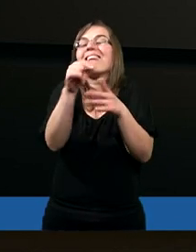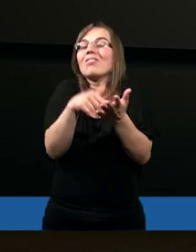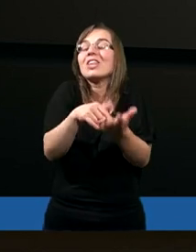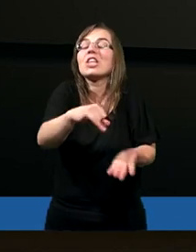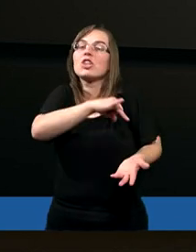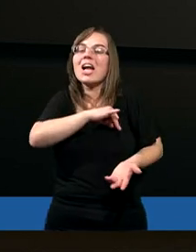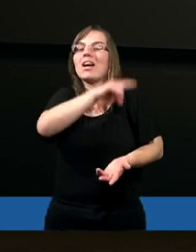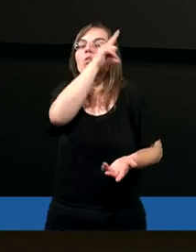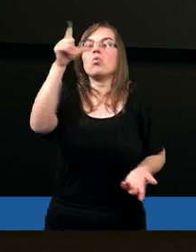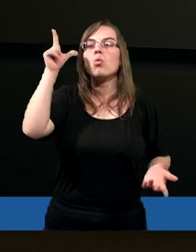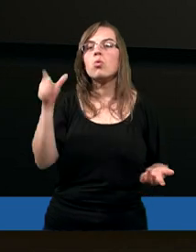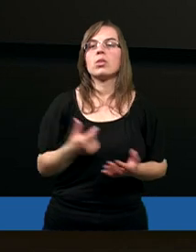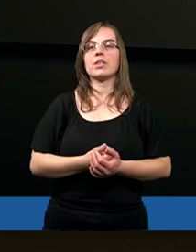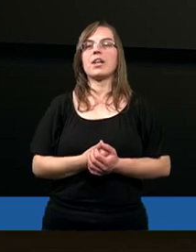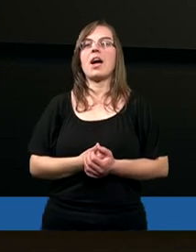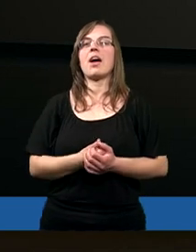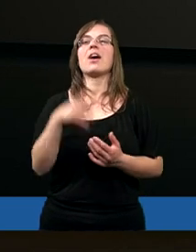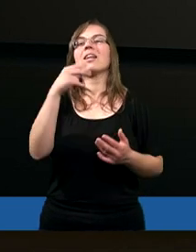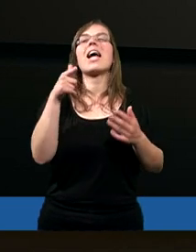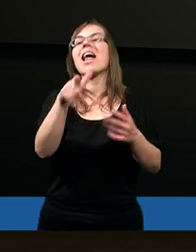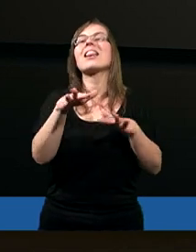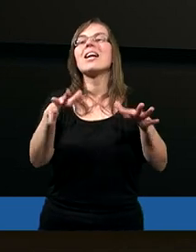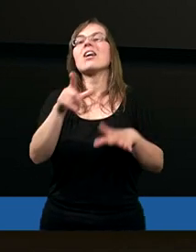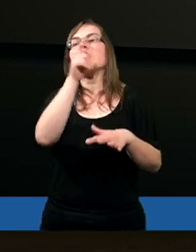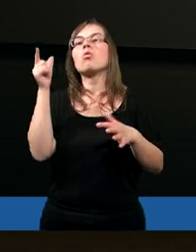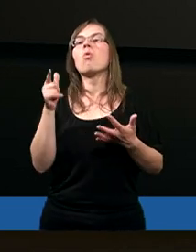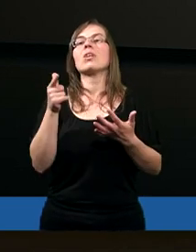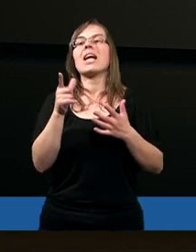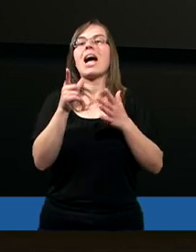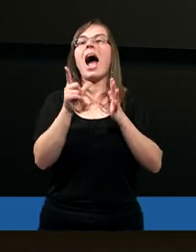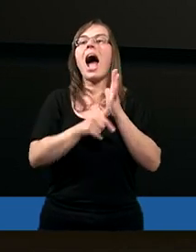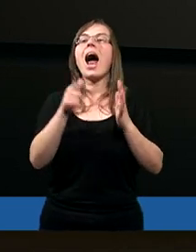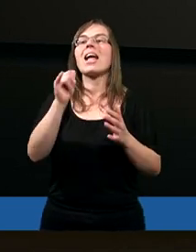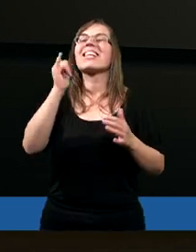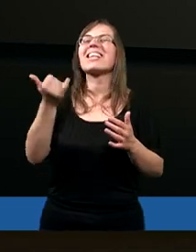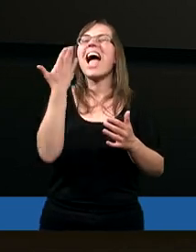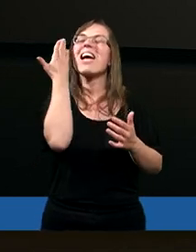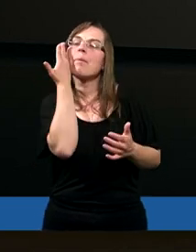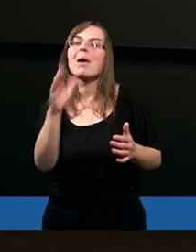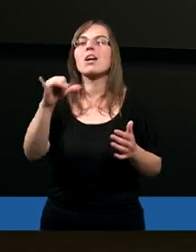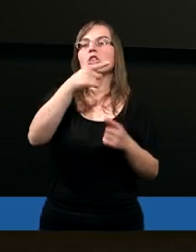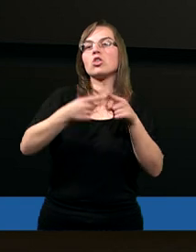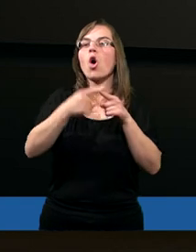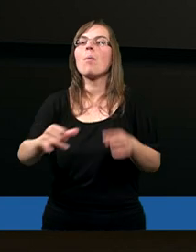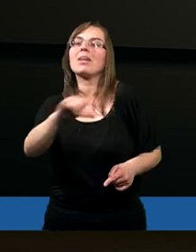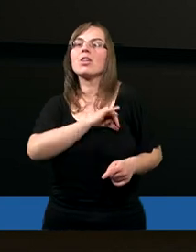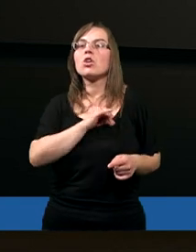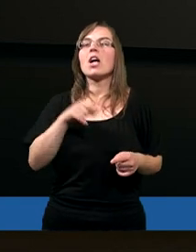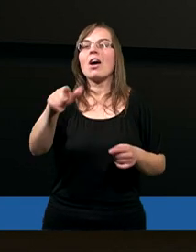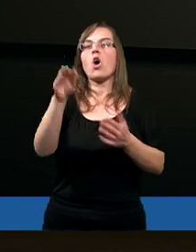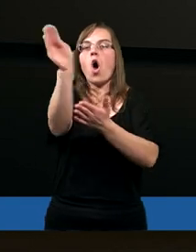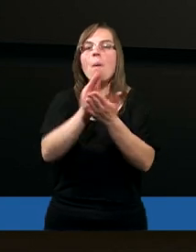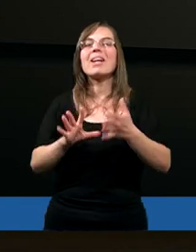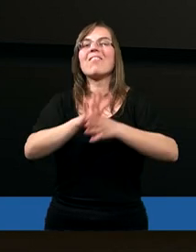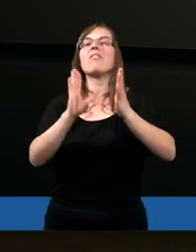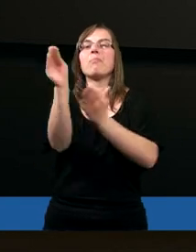są grzechy ludzi. Możemy powiedzieć, że jest dużo rzeczy pozytywnych, ale zobaczcie, że nawet najbardziej drobny grzech koło koli